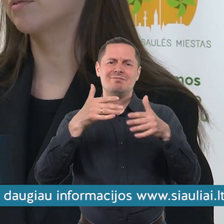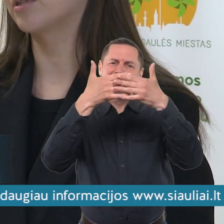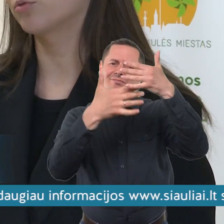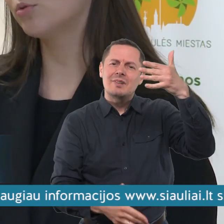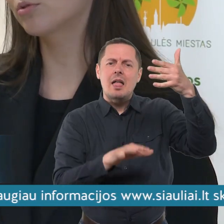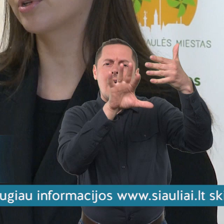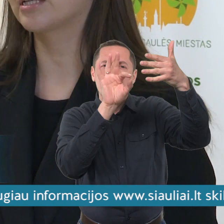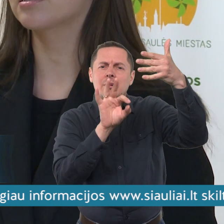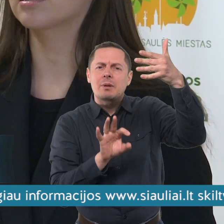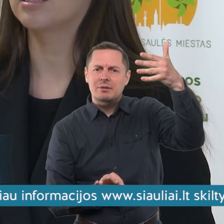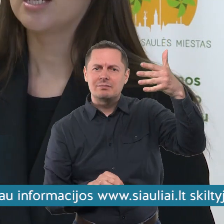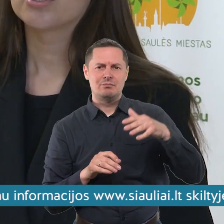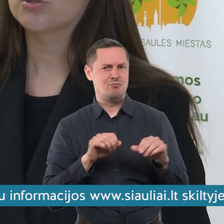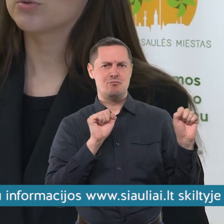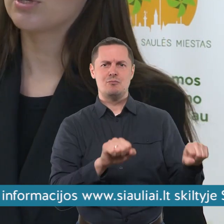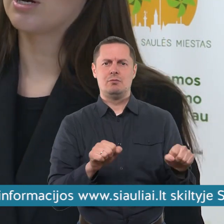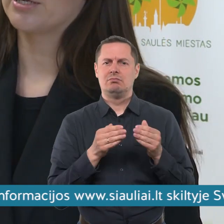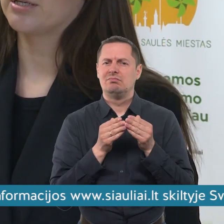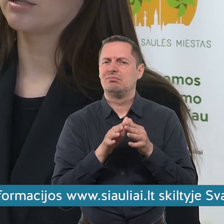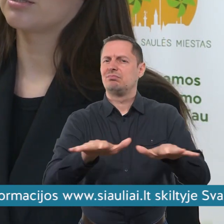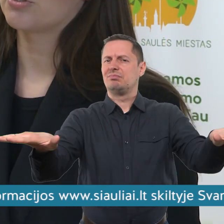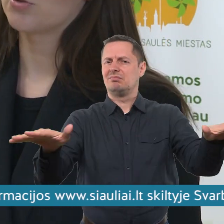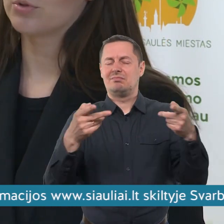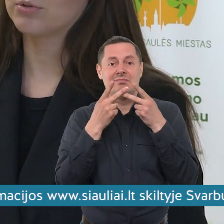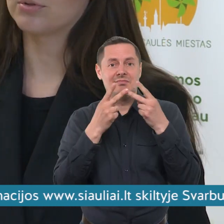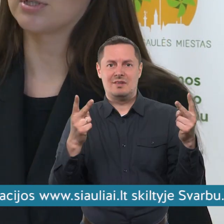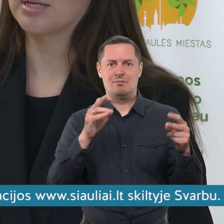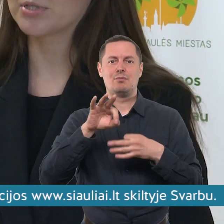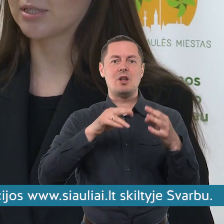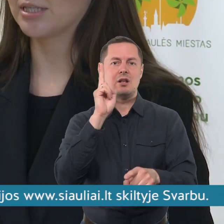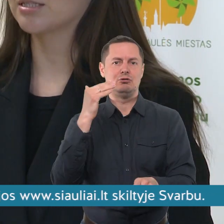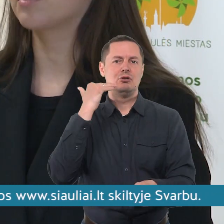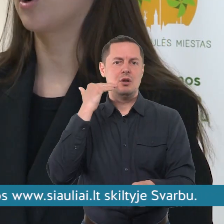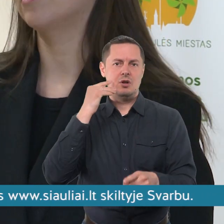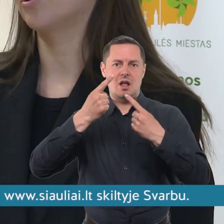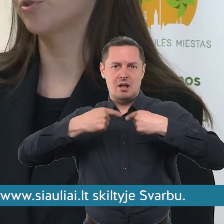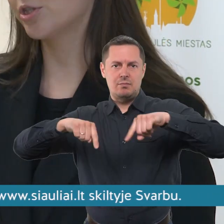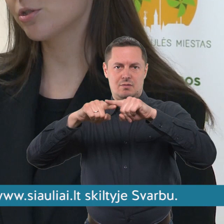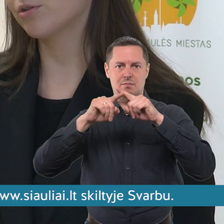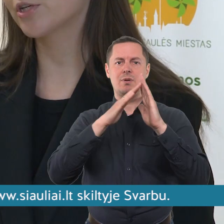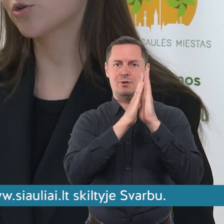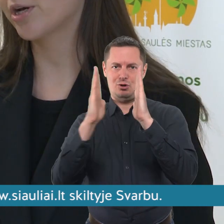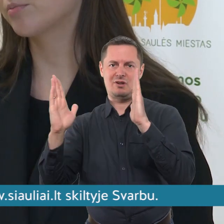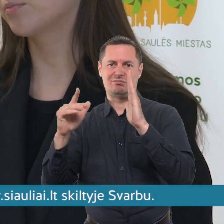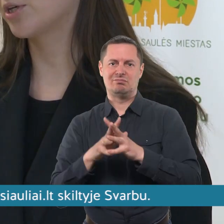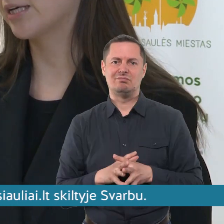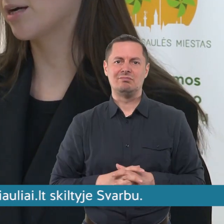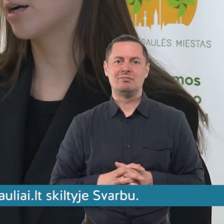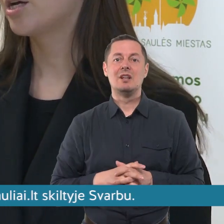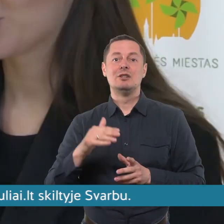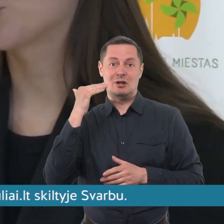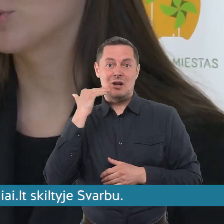daugybės veiklų, kurias siūlo ir Šiaulių apskrities Povilo Višinskio viešoji